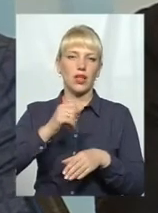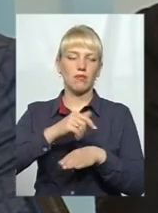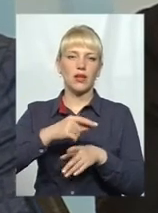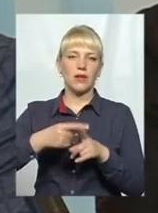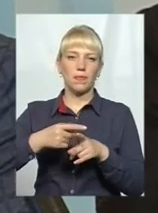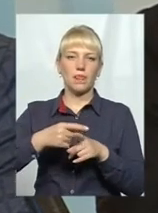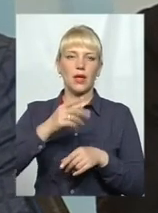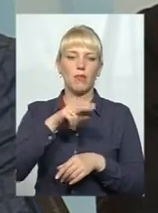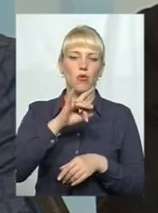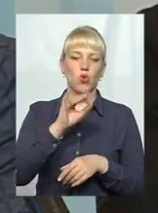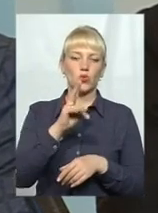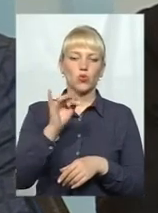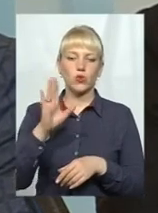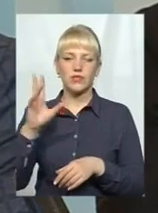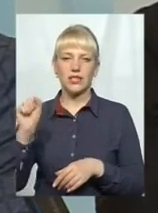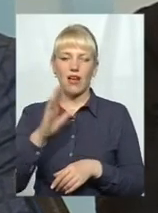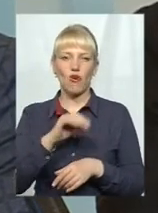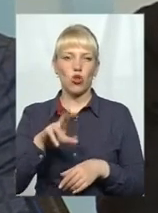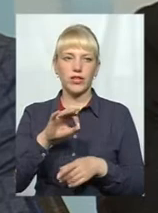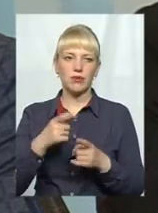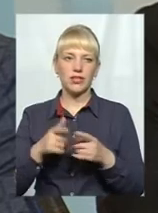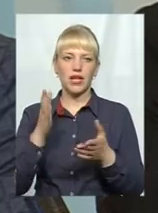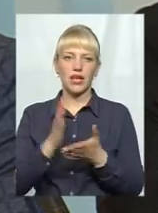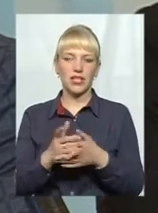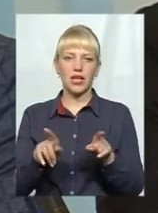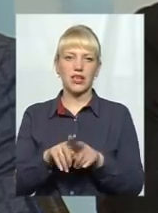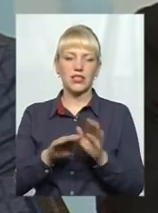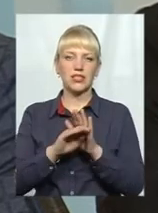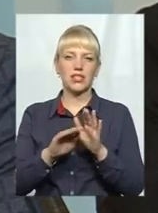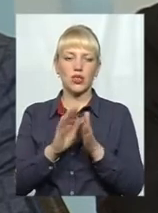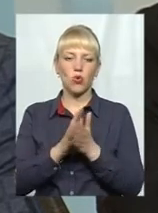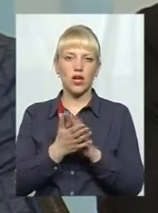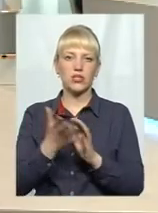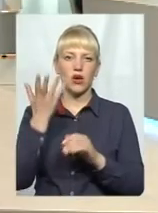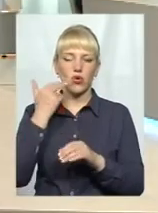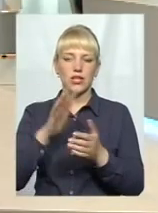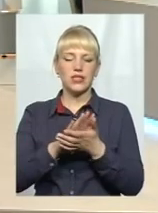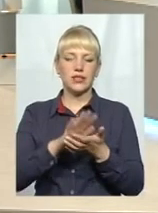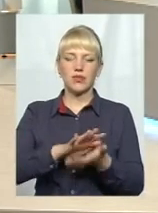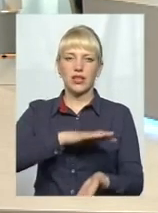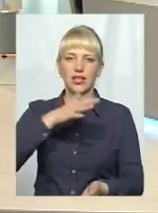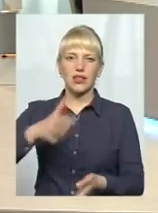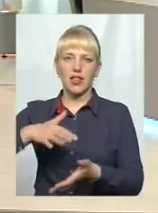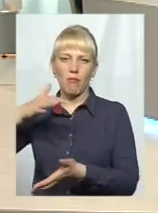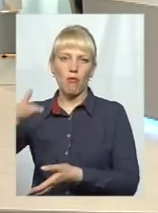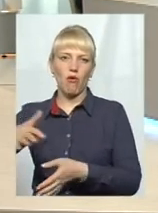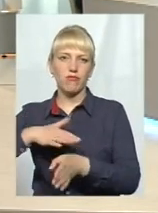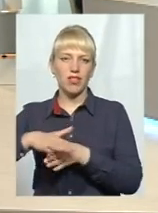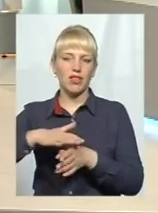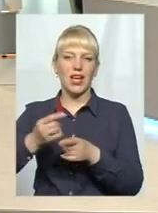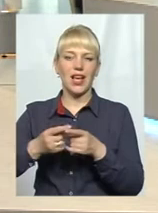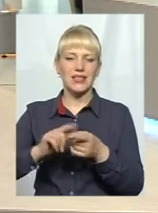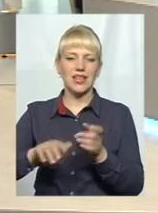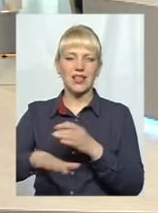Проскурівська і Володимирська, інколи є такі ситуації, коли ці смітники переповнені, але ця територія знаходиться